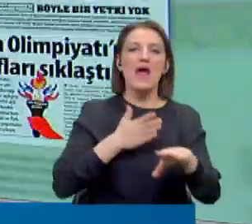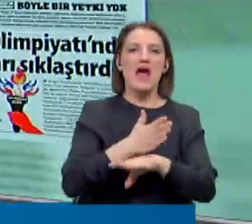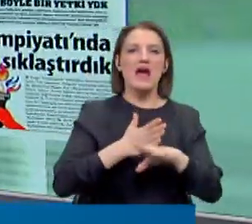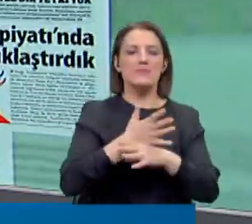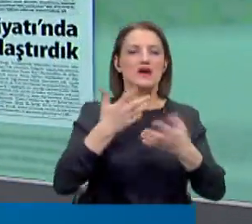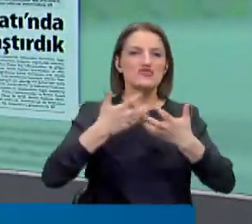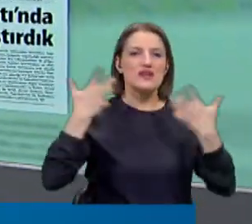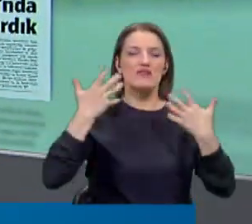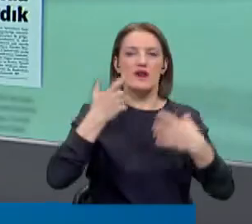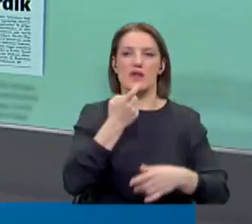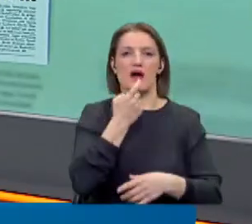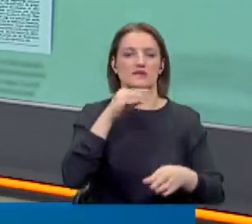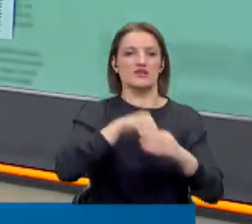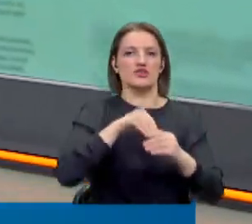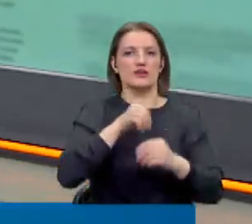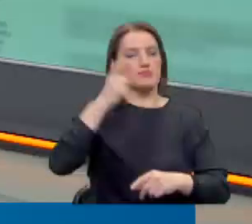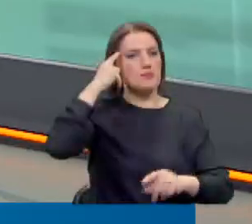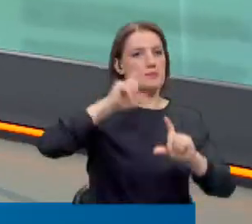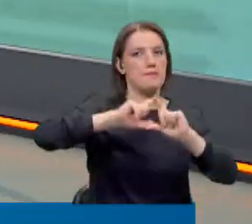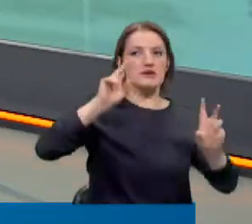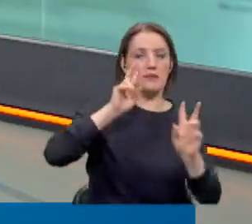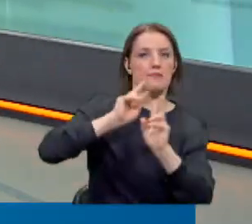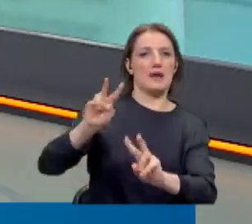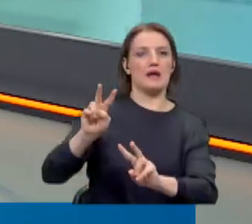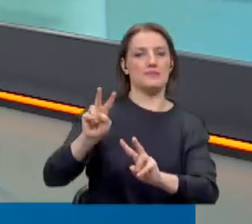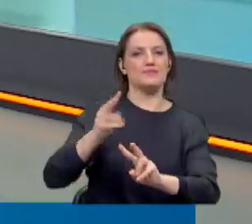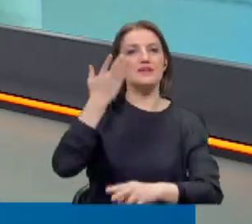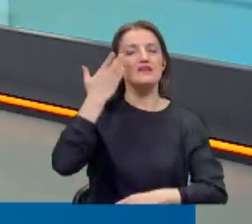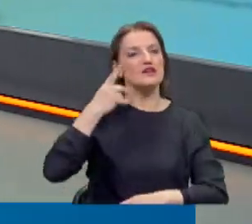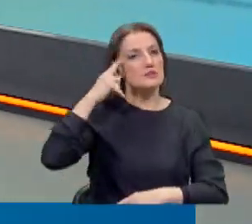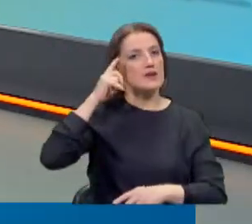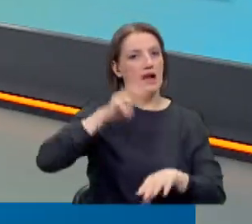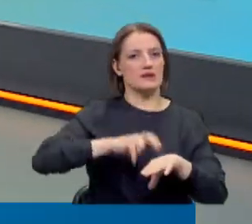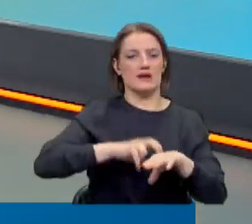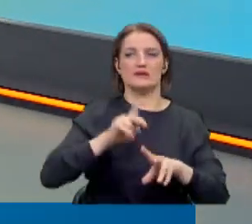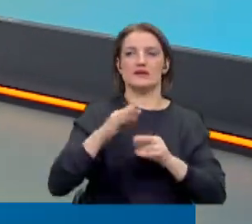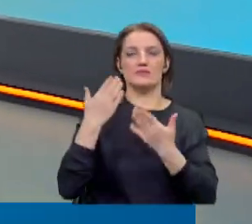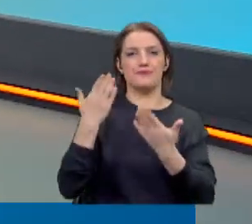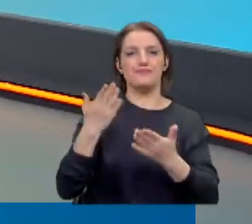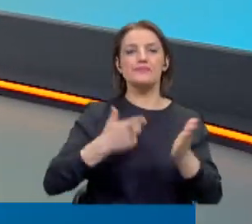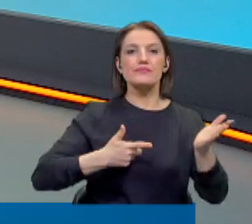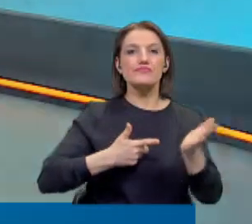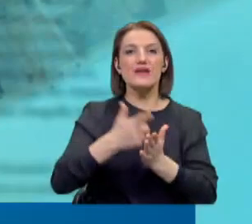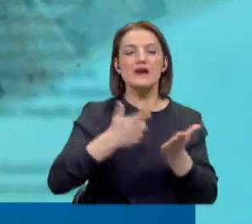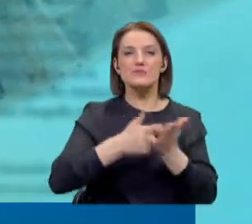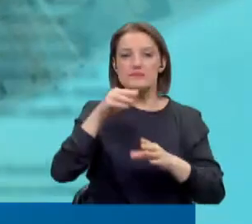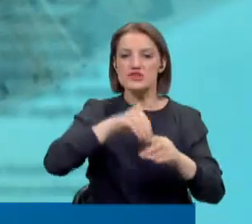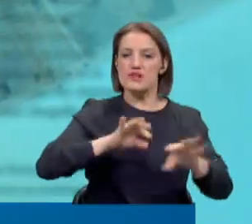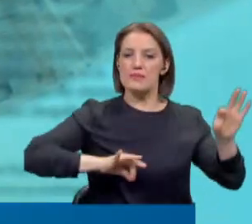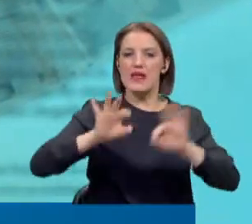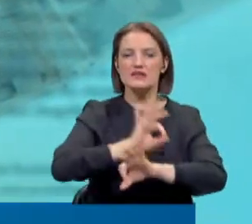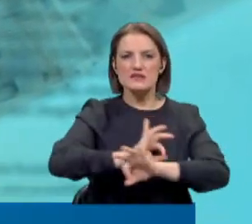canavarın ağzında bu başlığa bir bakalım. İzleyicimizin de hatırlattığı üzere. Tarımdaki plansızlık ve